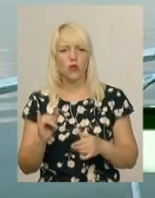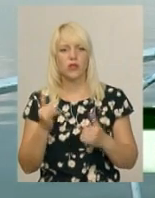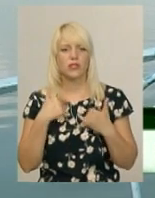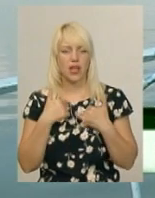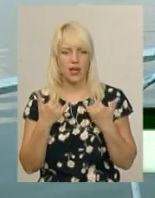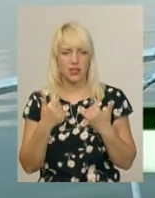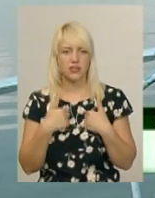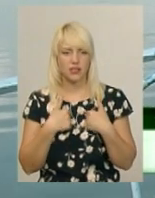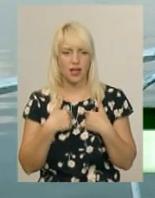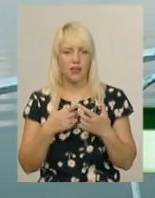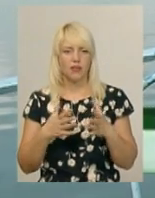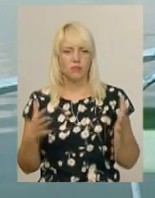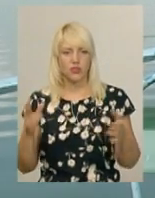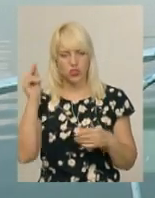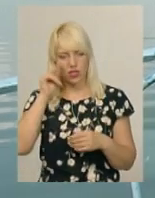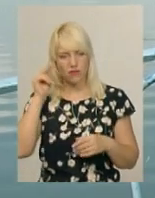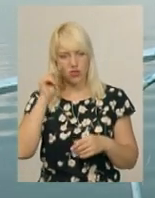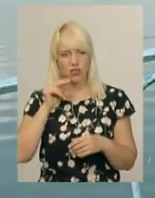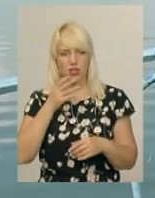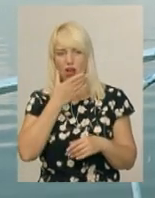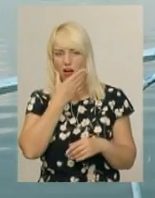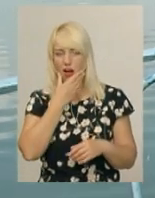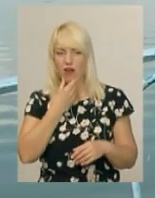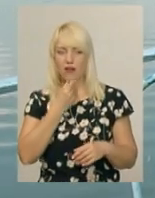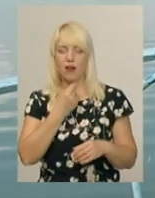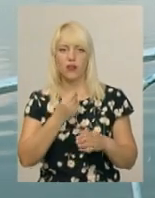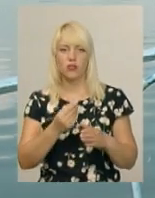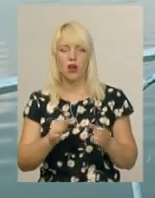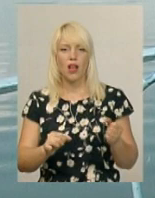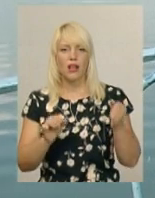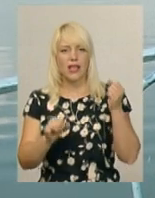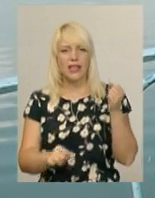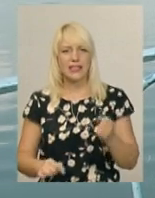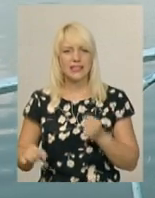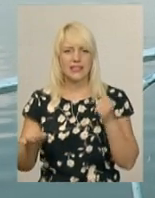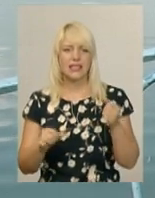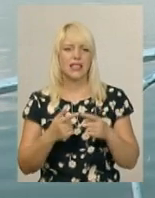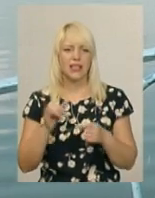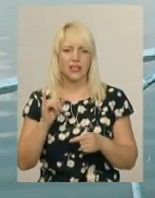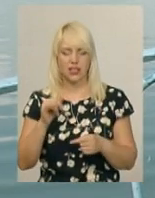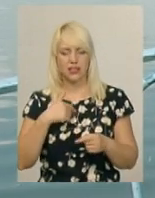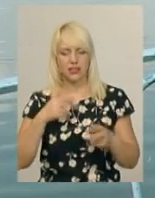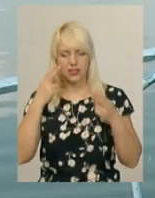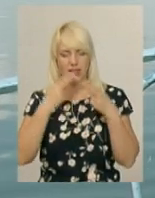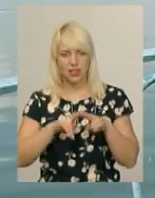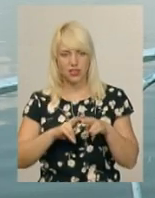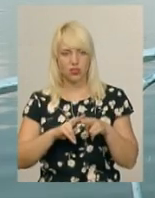більше навчилася гарно грибсти, на техніку, і